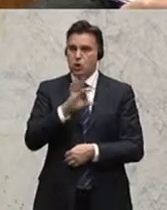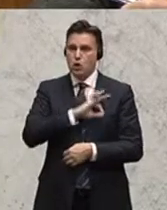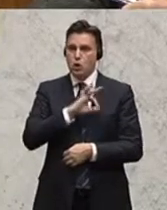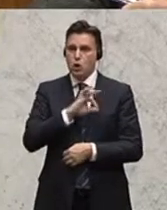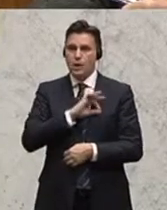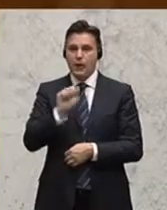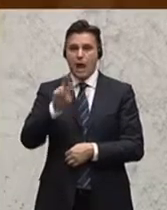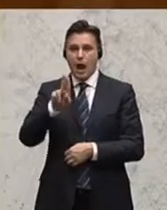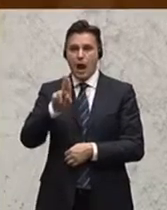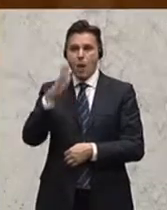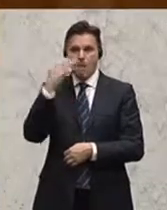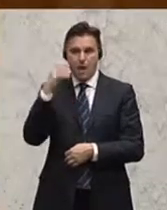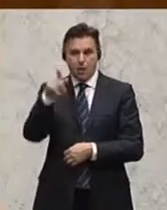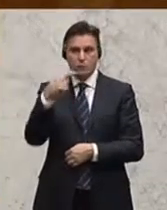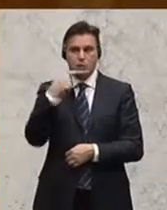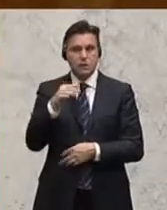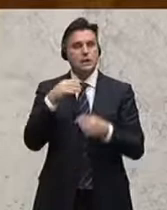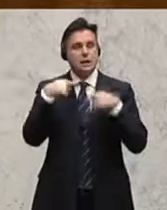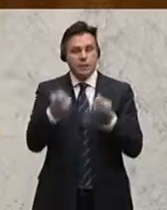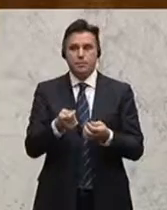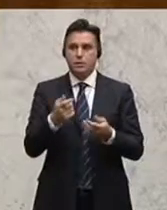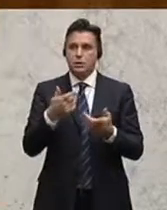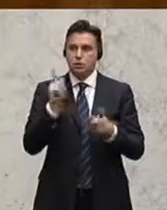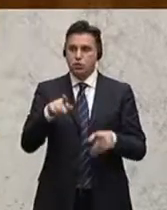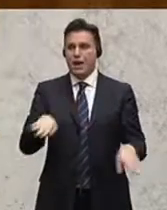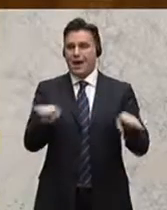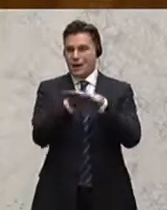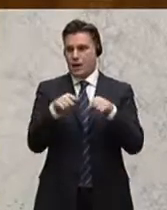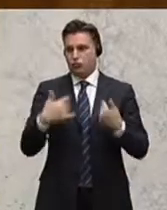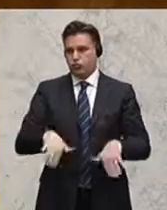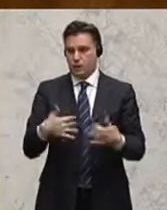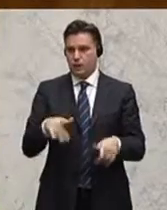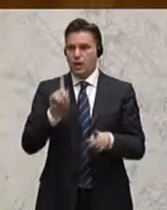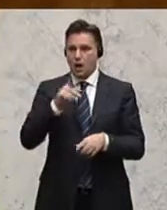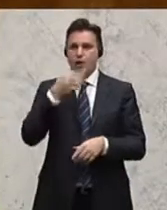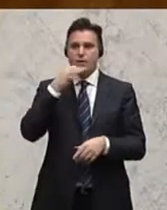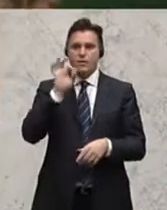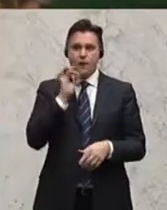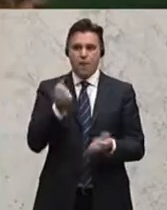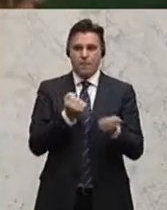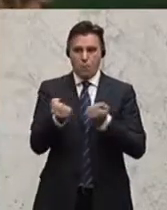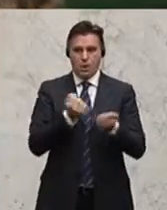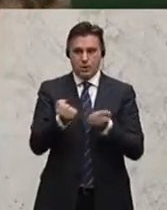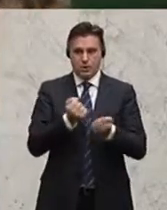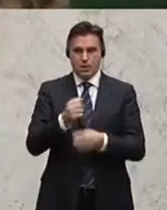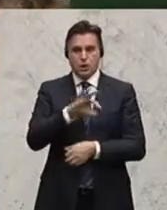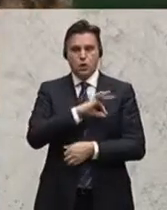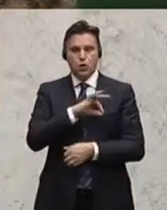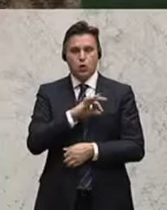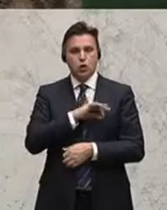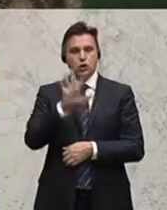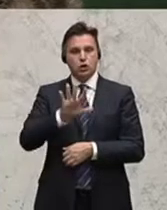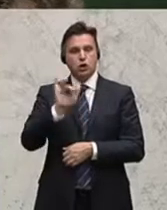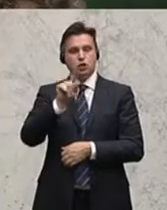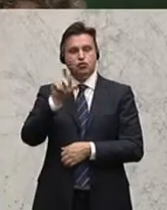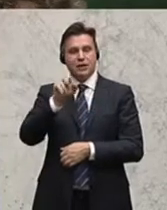Aubauer hat darauf hingewiesen, dass es gute Argumente gibt, das schneller anzugleichen. Gerade auch aus frauenpolitischer Sicht. Kollegin Schittenhelm war